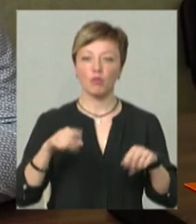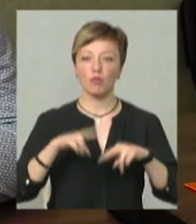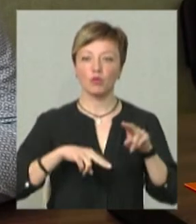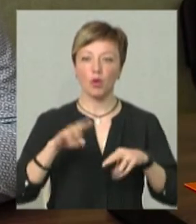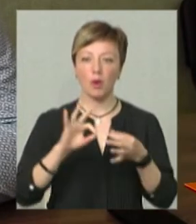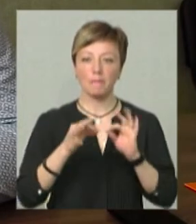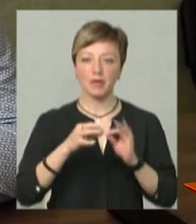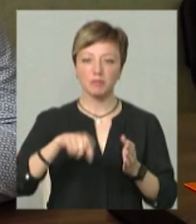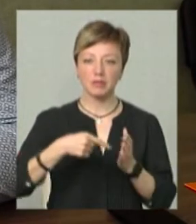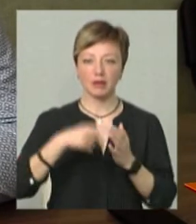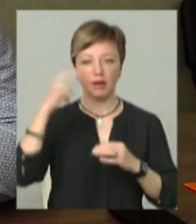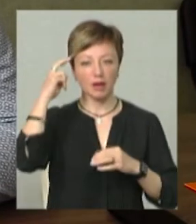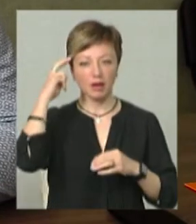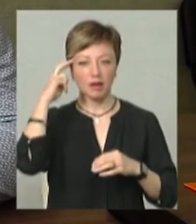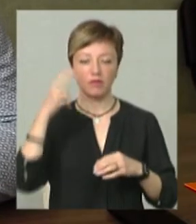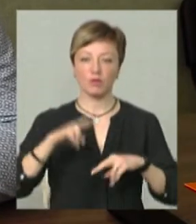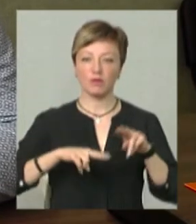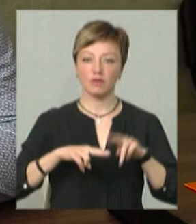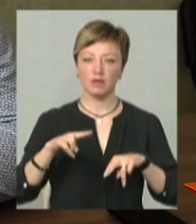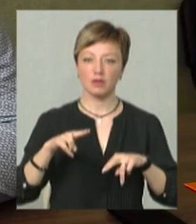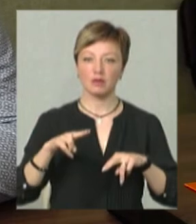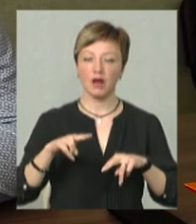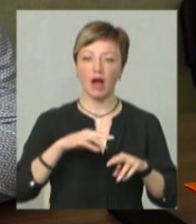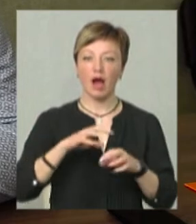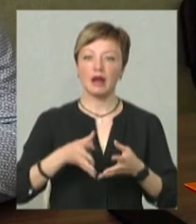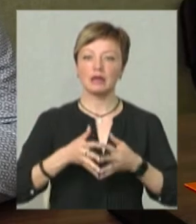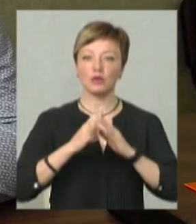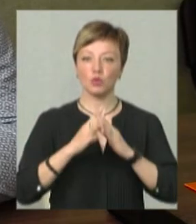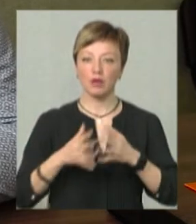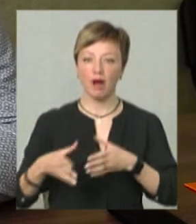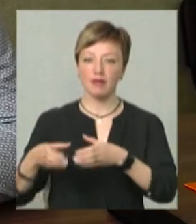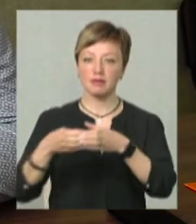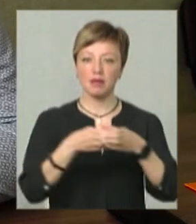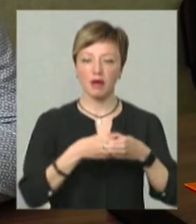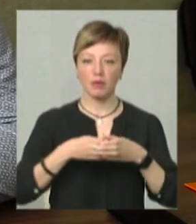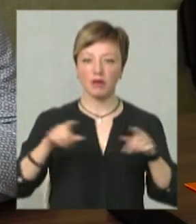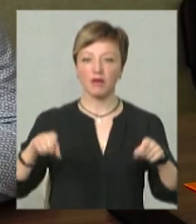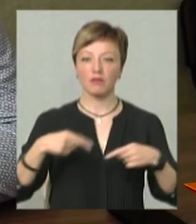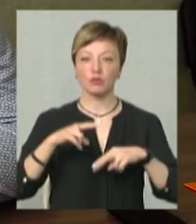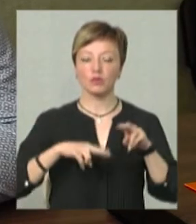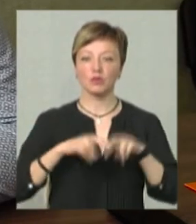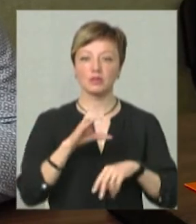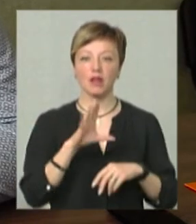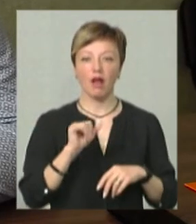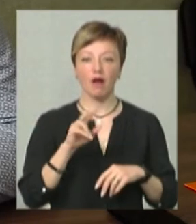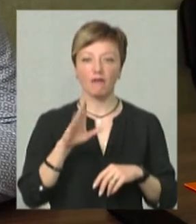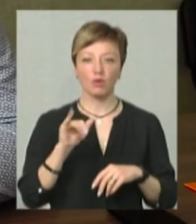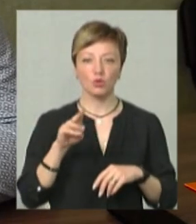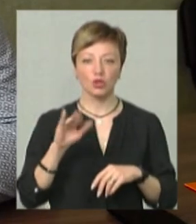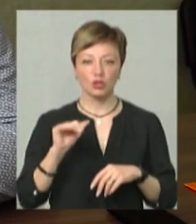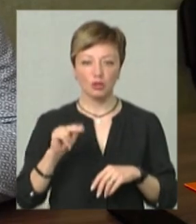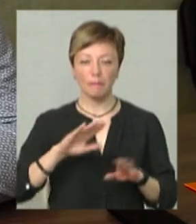в Києві та інших містах, будівництво архітектурних ансамблів, відбудова Славутича після Чорнобильської